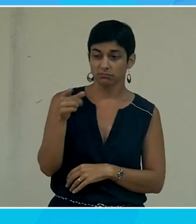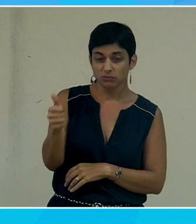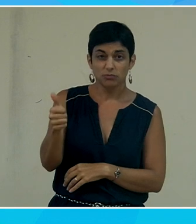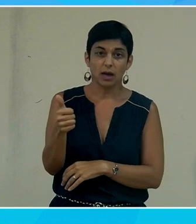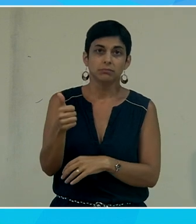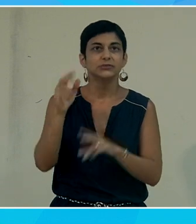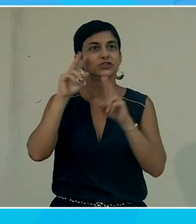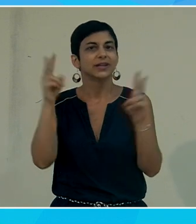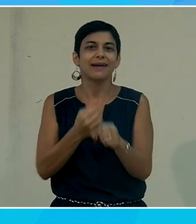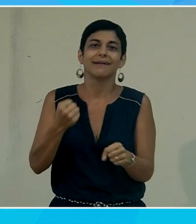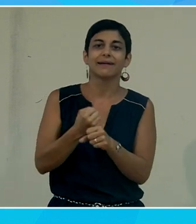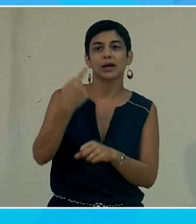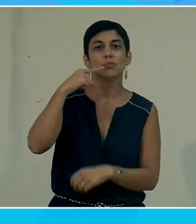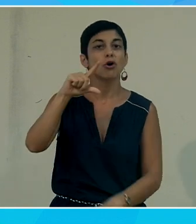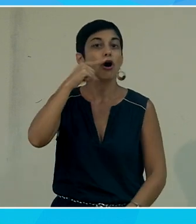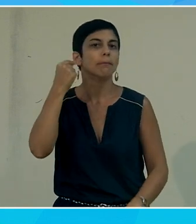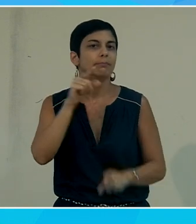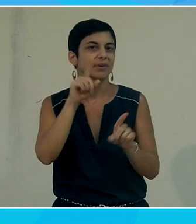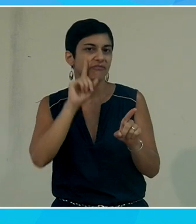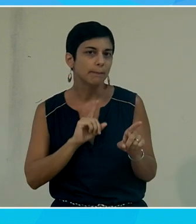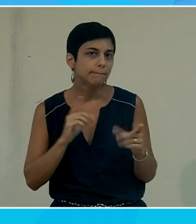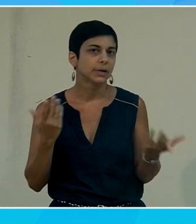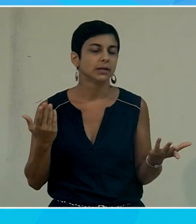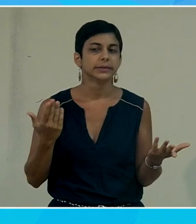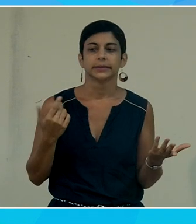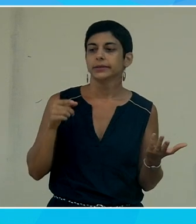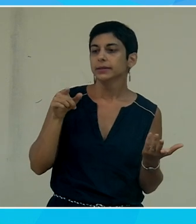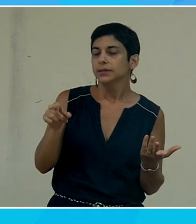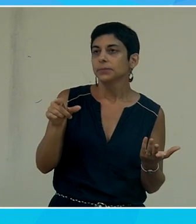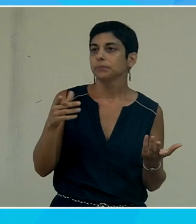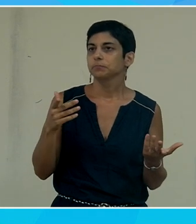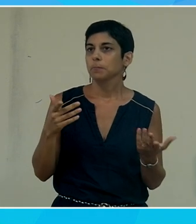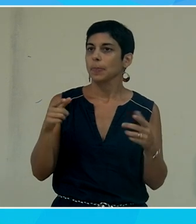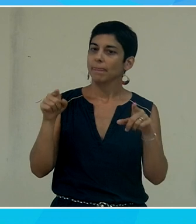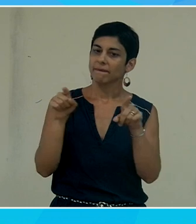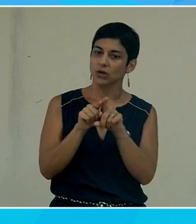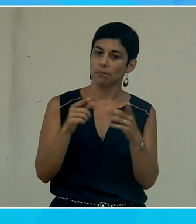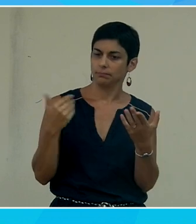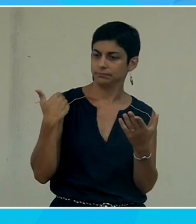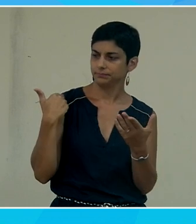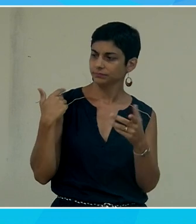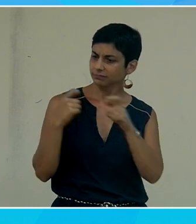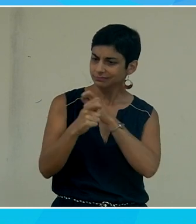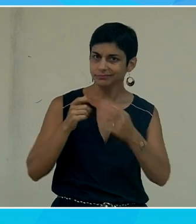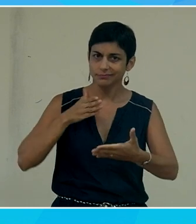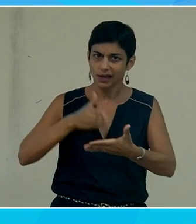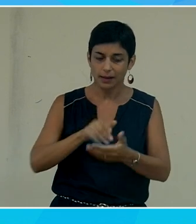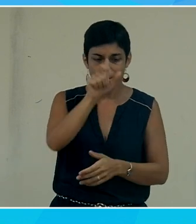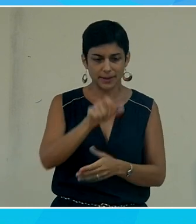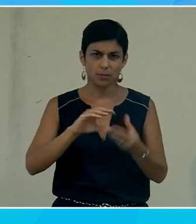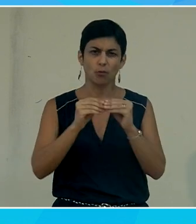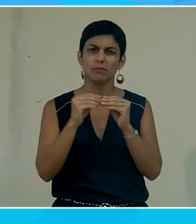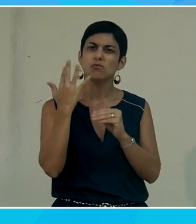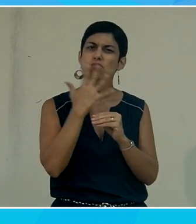un homme quelqu'un qui va avoir des difficultés on parlait de daltonisme tout à l'heure un daltonien clairement